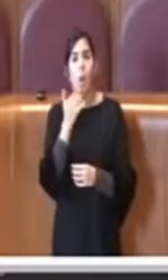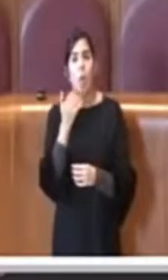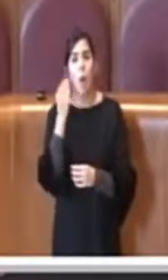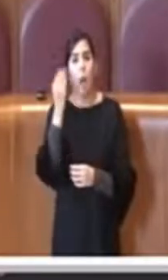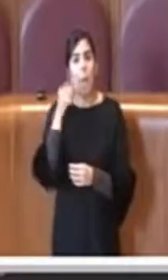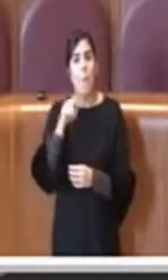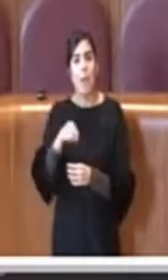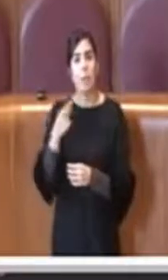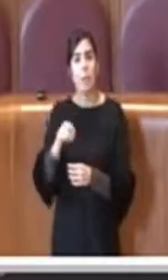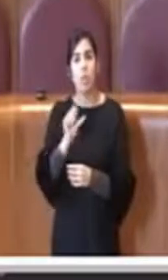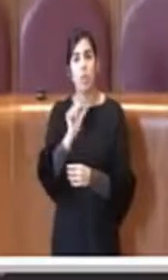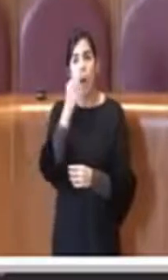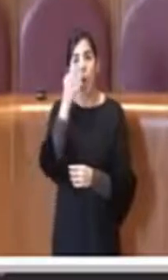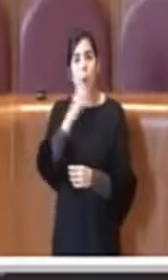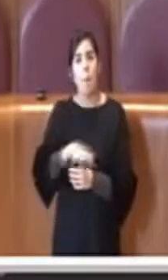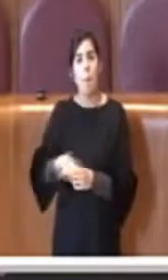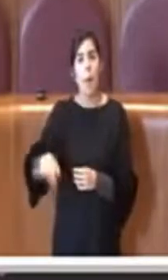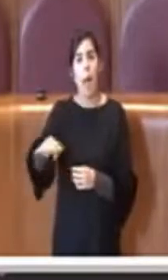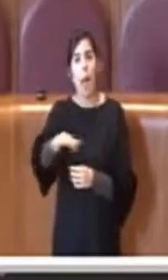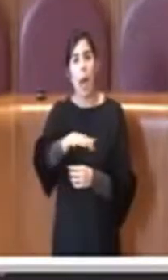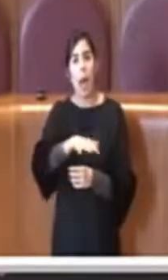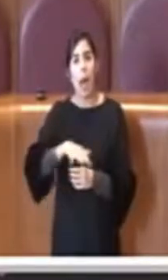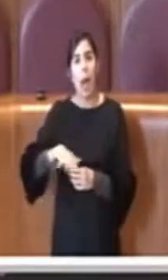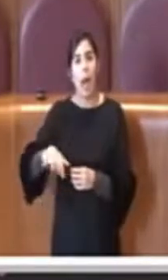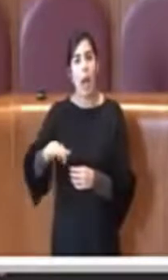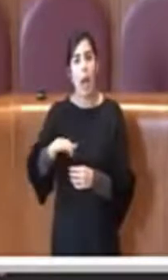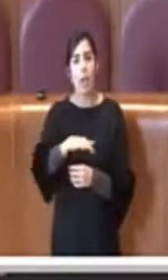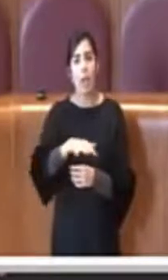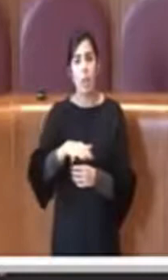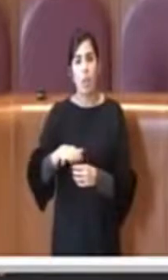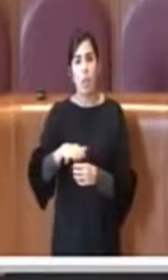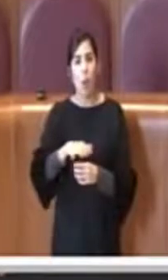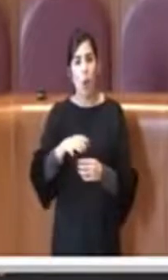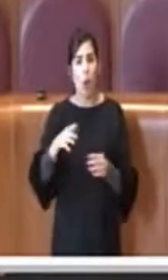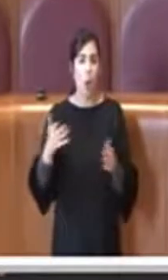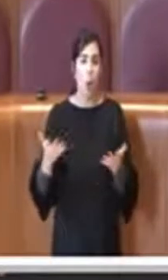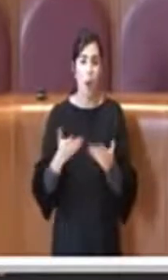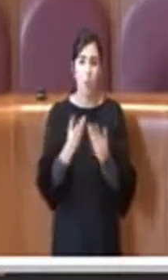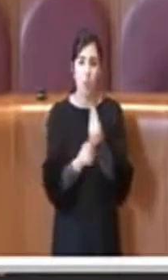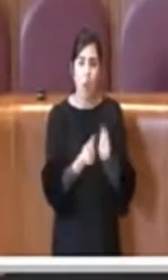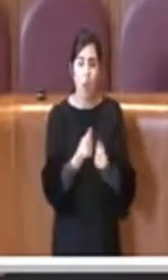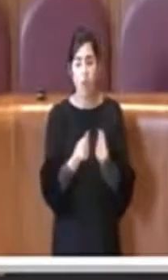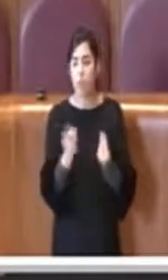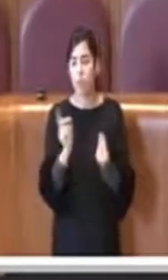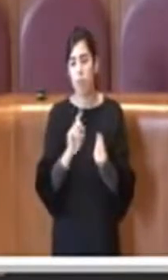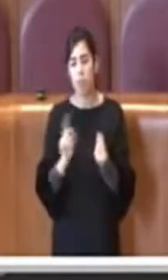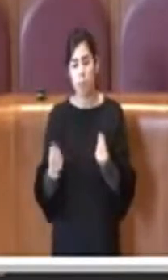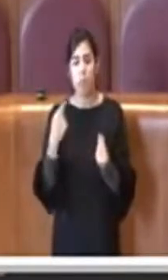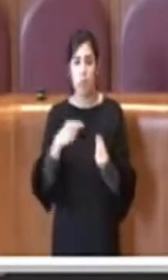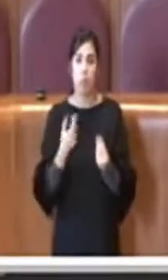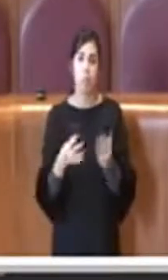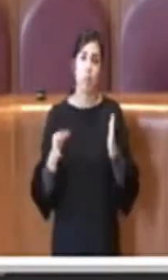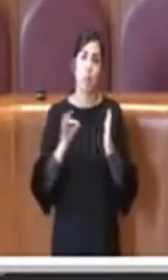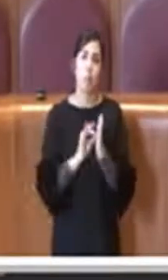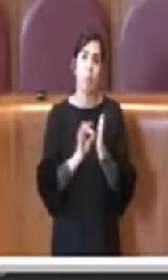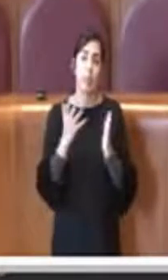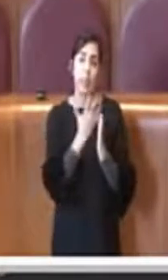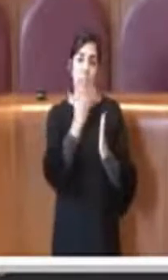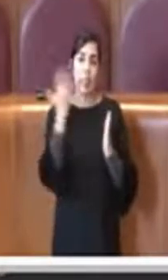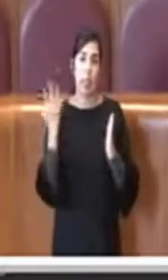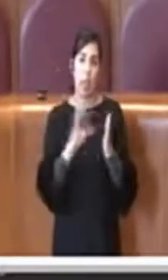parco con un playground come anche è stato detto, no, e questo lo abbiamo inserito appunto espressamente